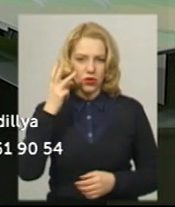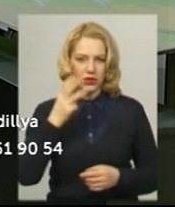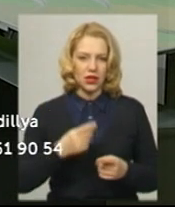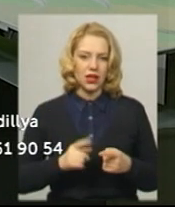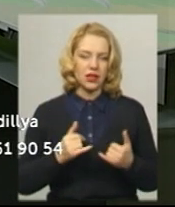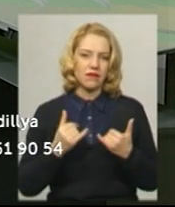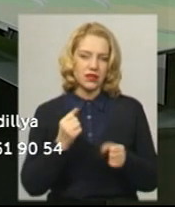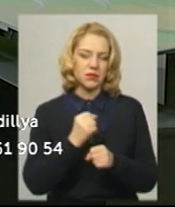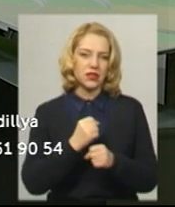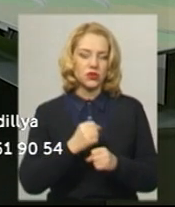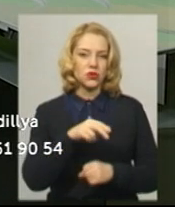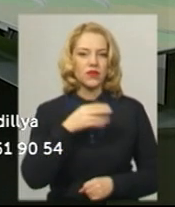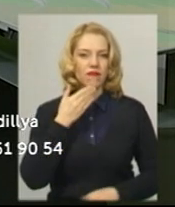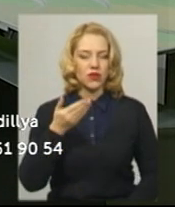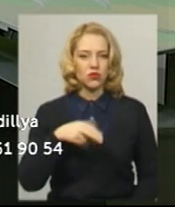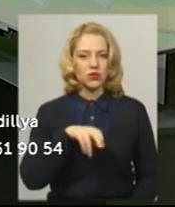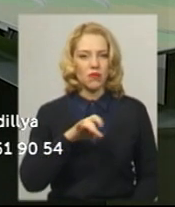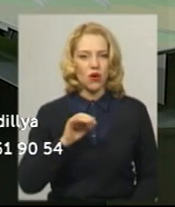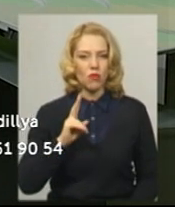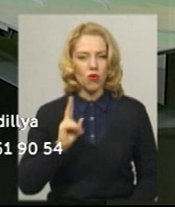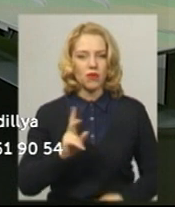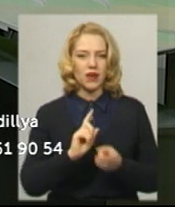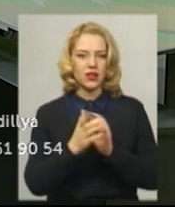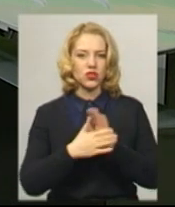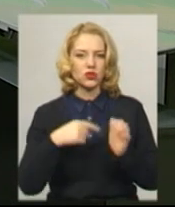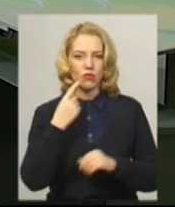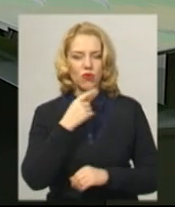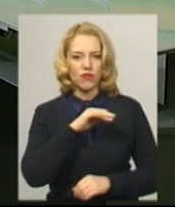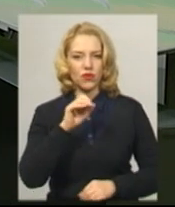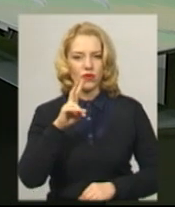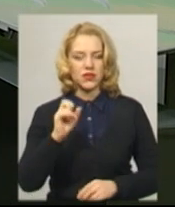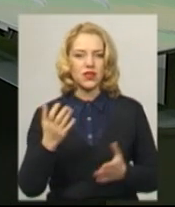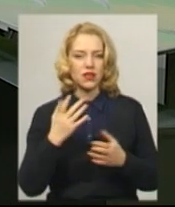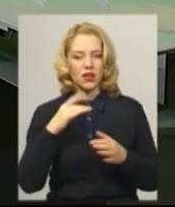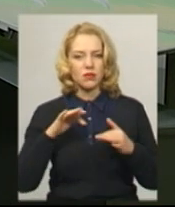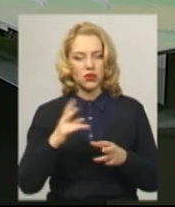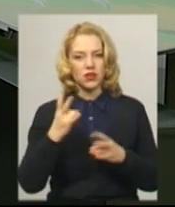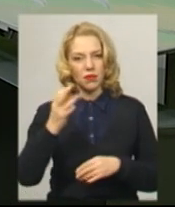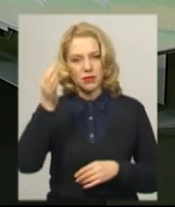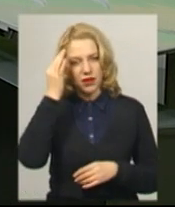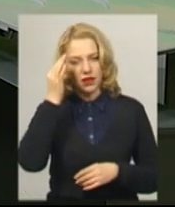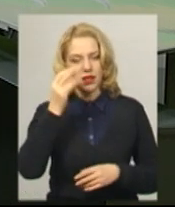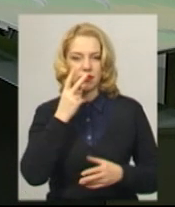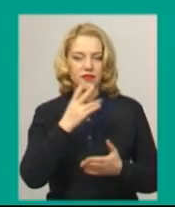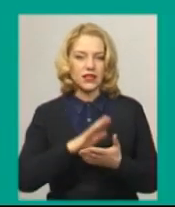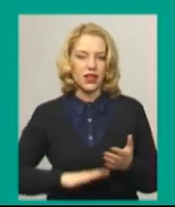вас працюють ведуча Світлана Поробок та диктор жестової мови Оксана Фіновська. Які події дня варто пригадати – дивіться далі.